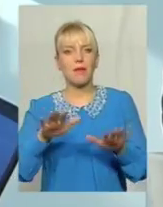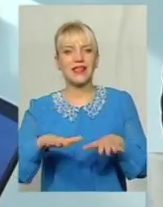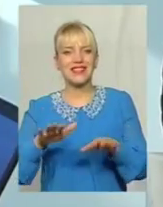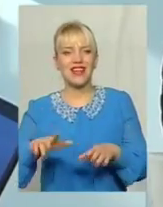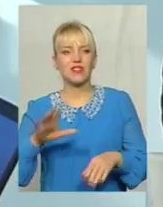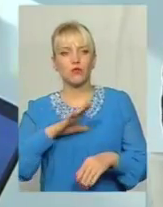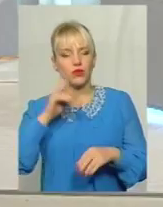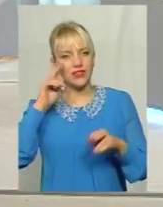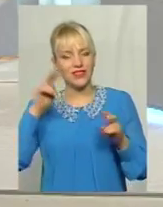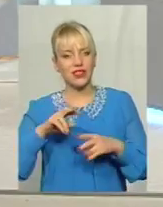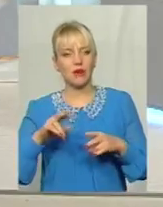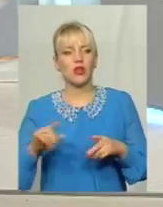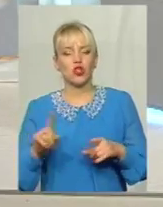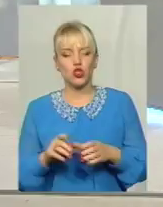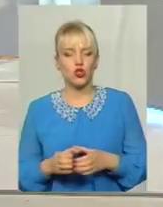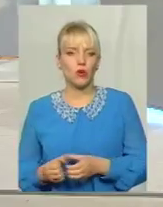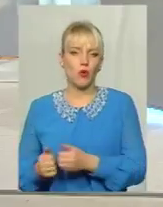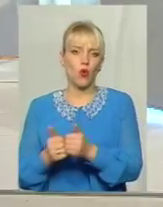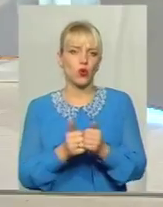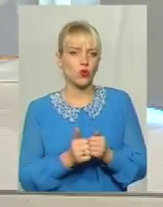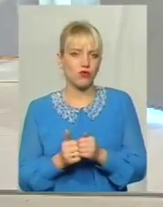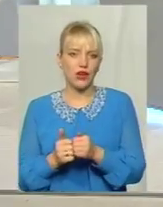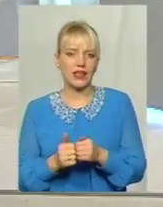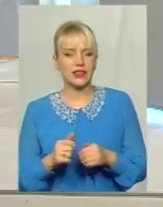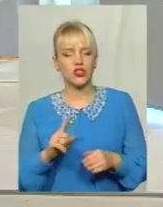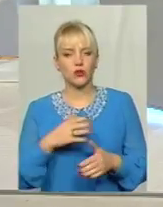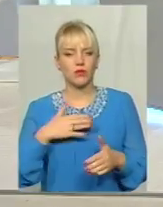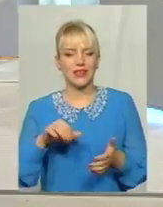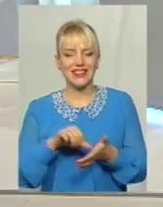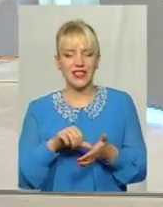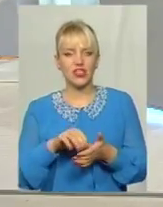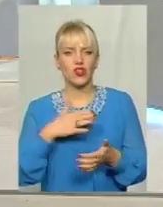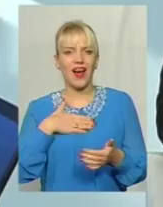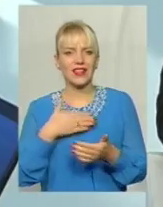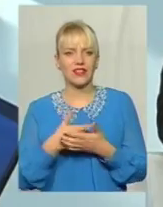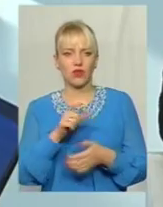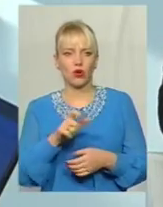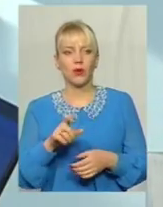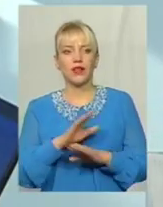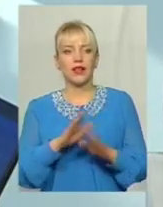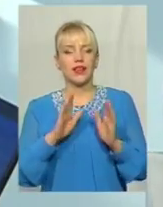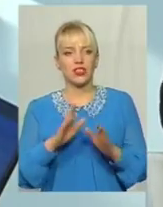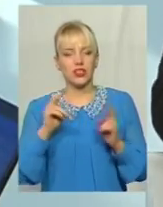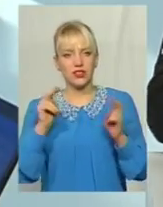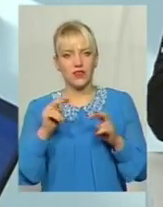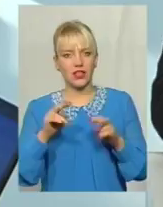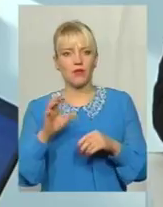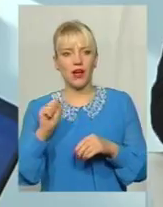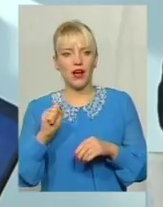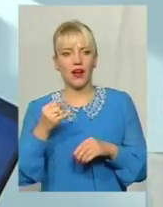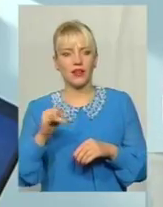відбувається в тих сім'ях Тобто гуртувати довкола дільничного активних громадян Так, не лише навіть свідками А